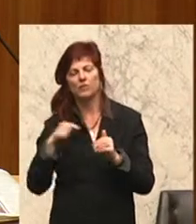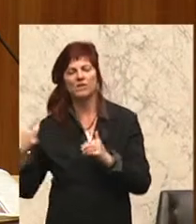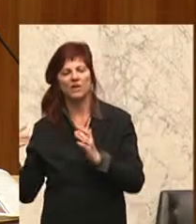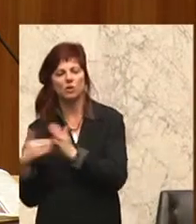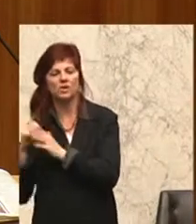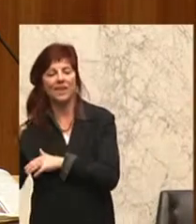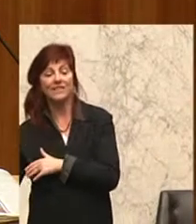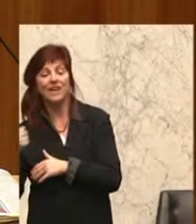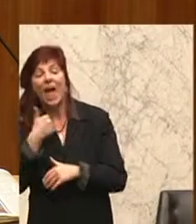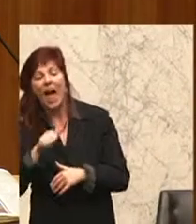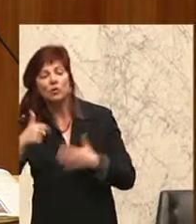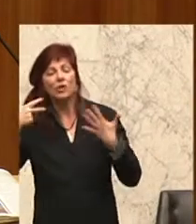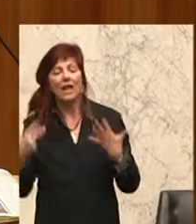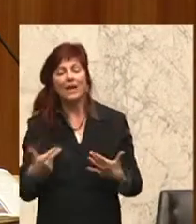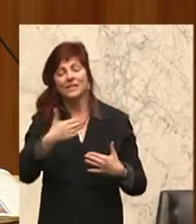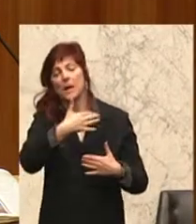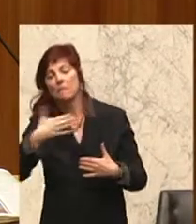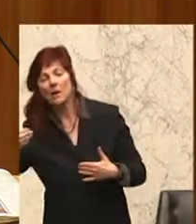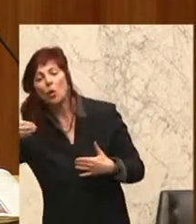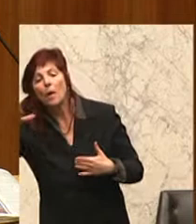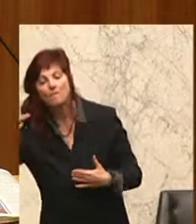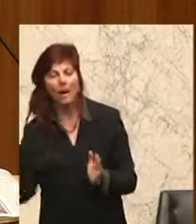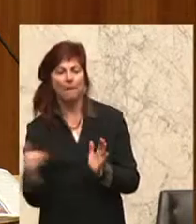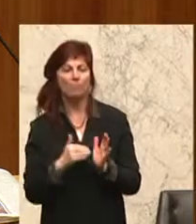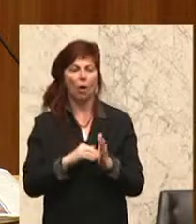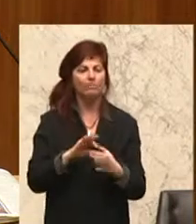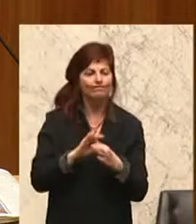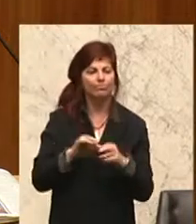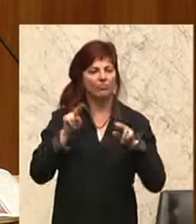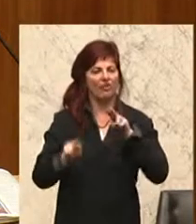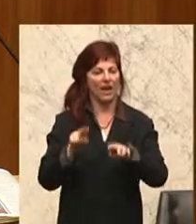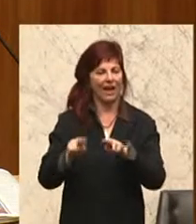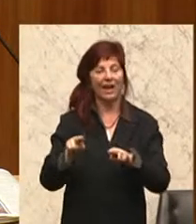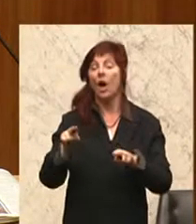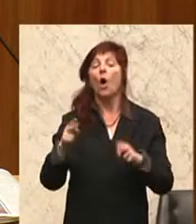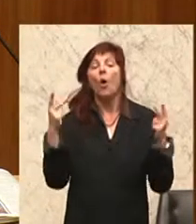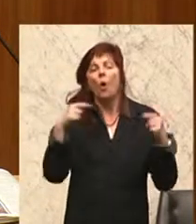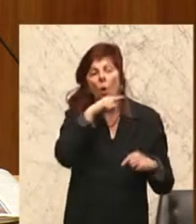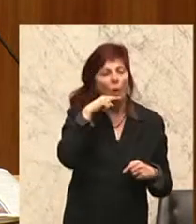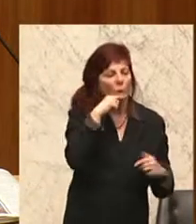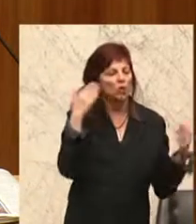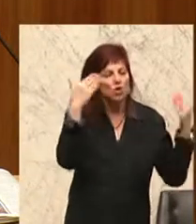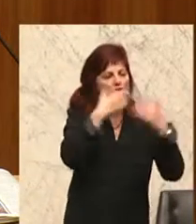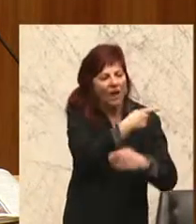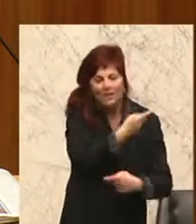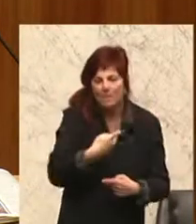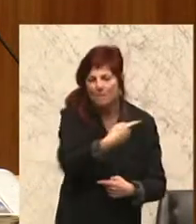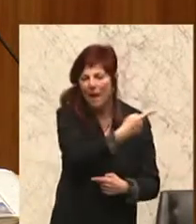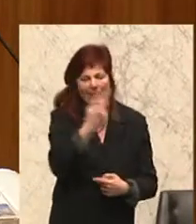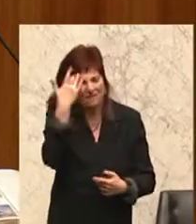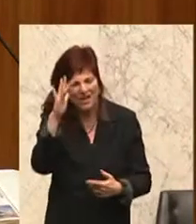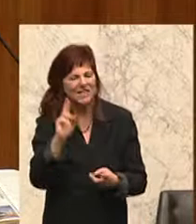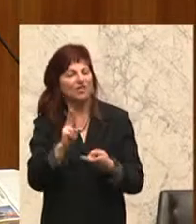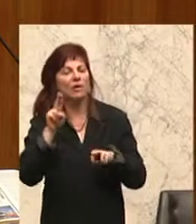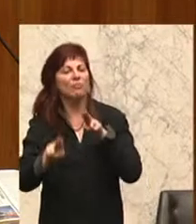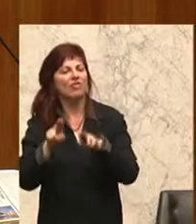gestiegen. Sie wissen nicht, sehr geehrte Damen und Herren von Rot und Schwarz, wie Sie die Pflege qualitativ hochwertig in diesem Land sichern sollen. Und daher